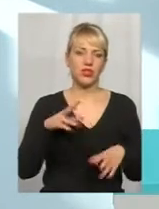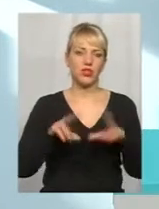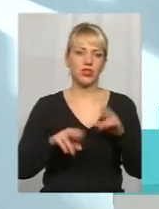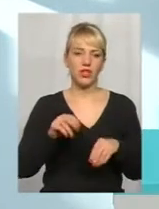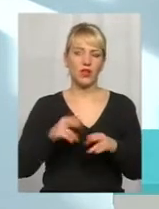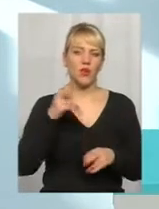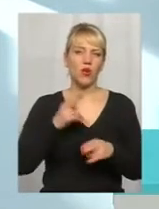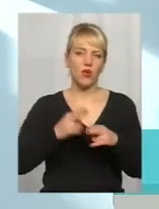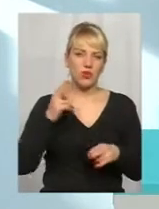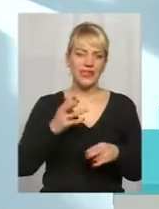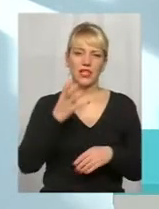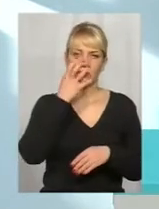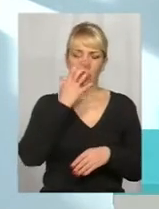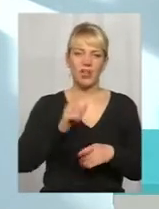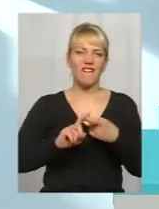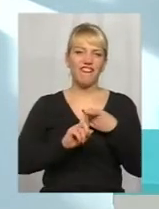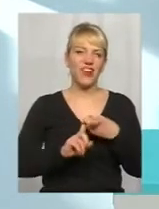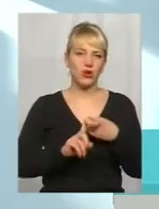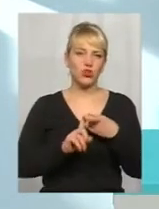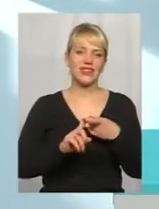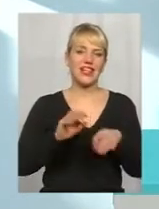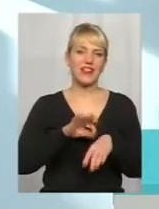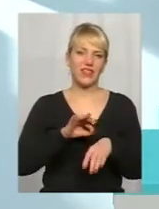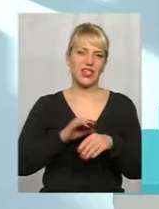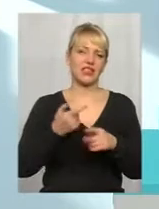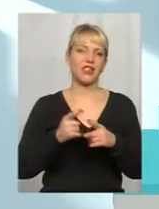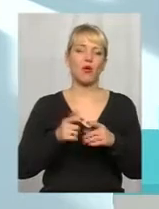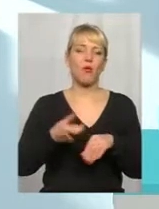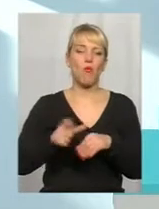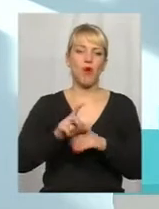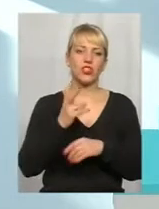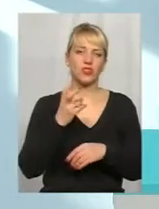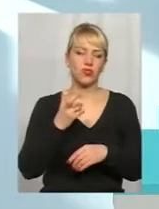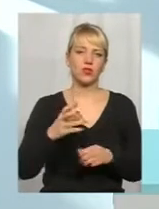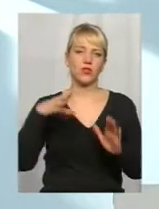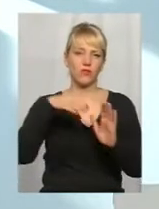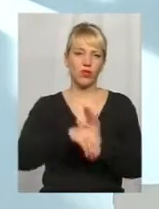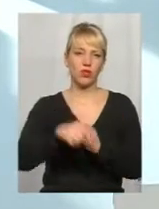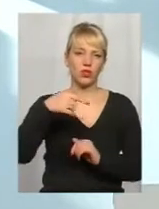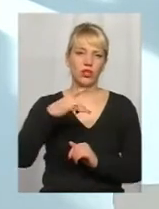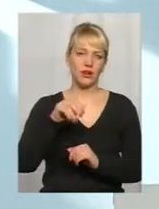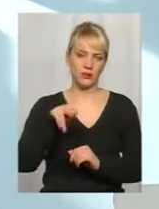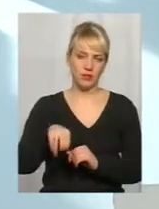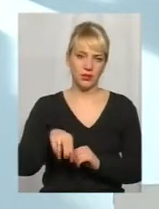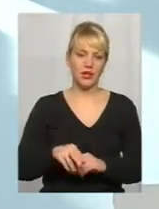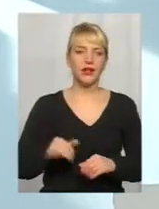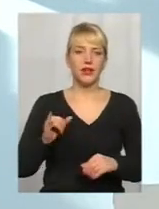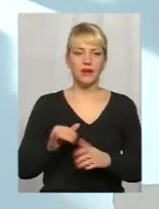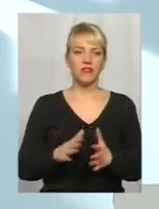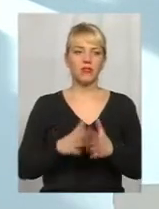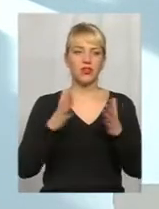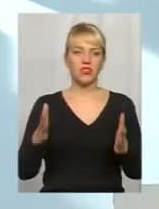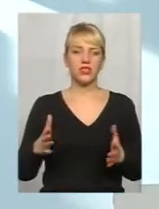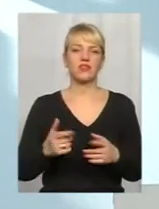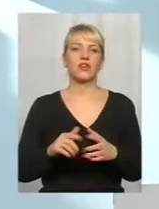респираторні вірусні інфекції. Іх більше 200, і грипп включається в цю групу. В большинстве